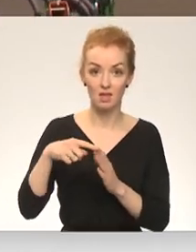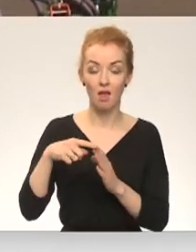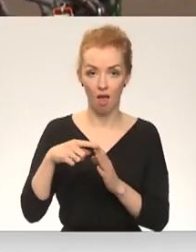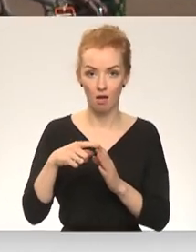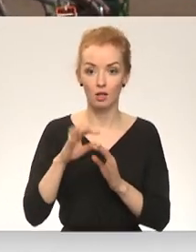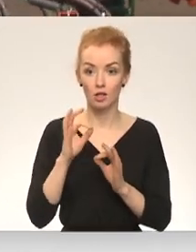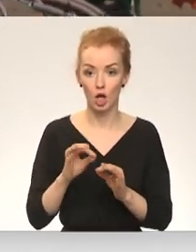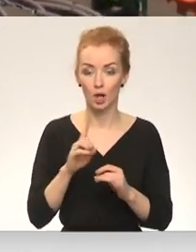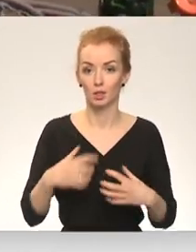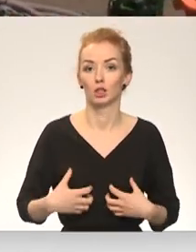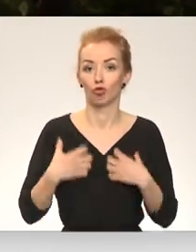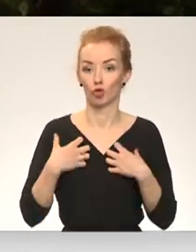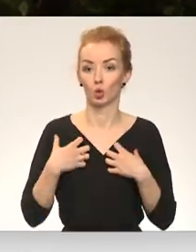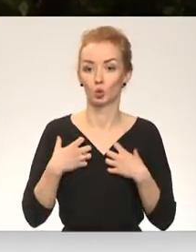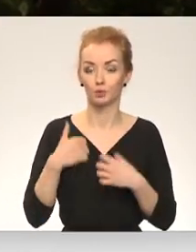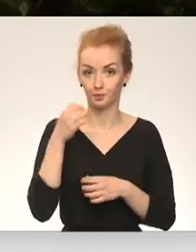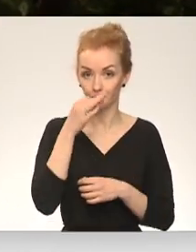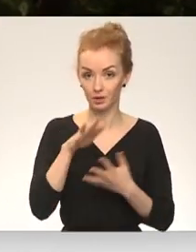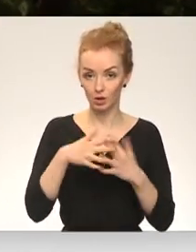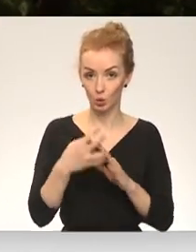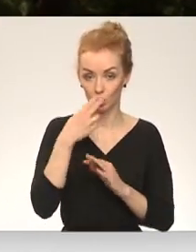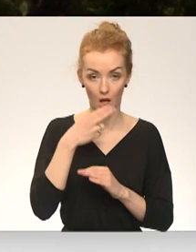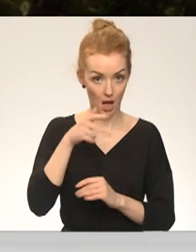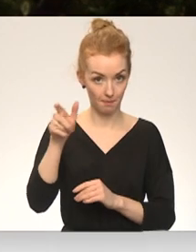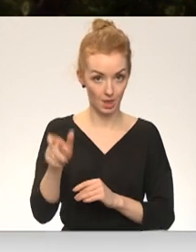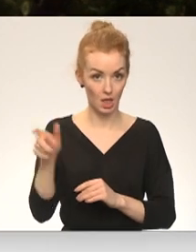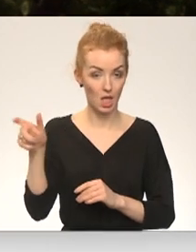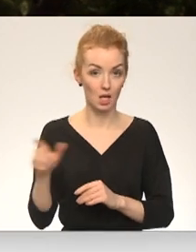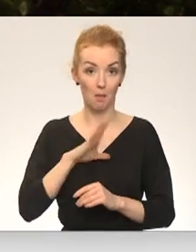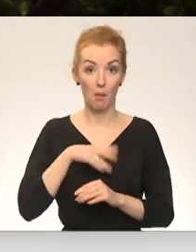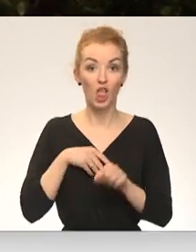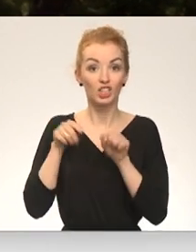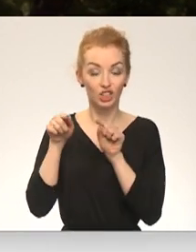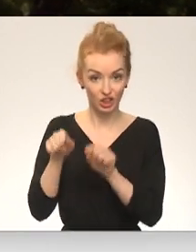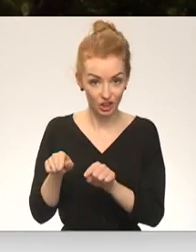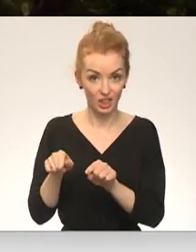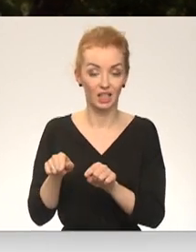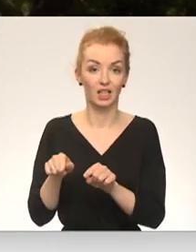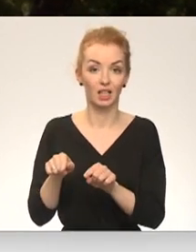radījuši pamatīgu sašatumu. Lauksaimnieka pēc šīs ministra